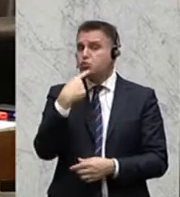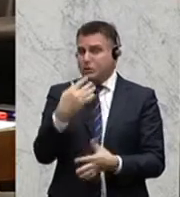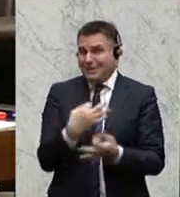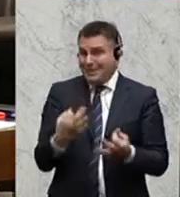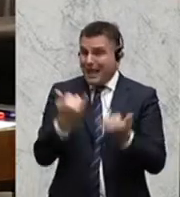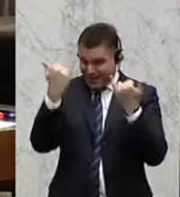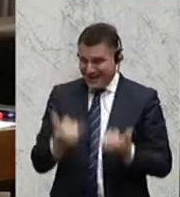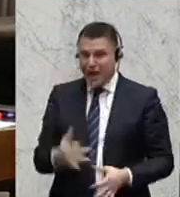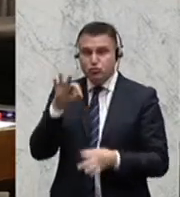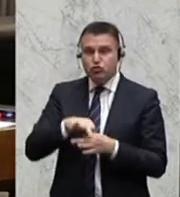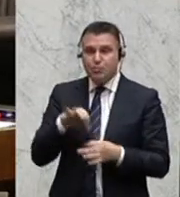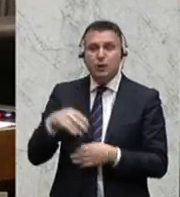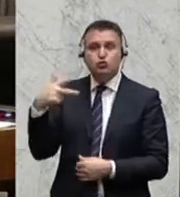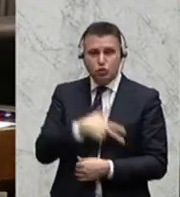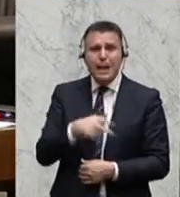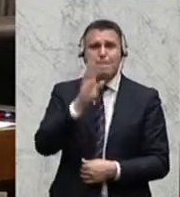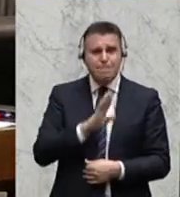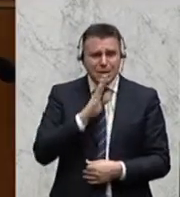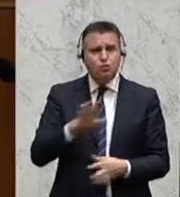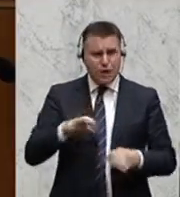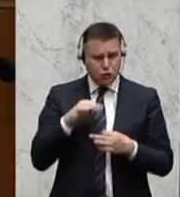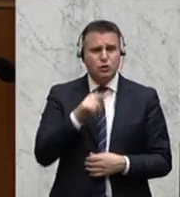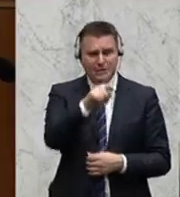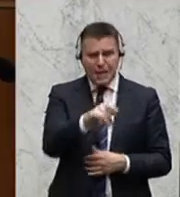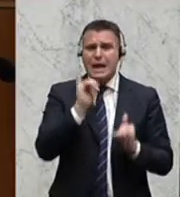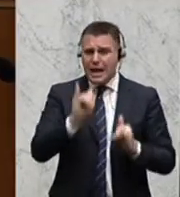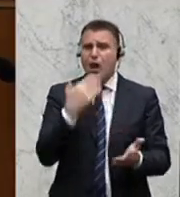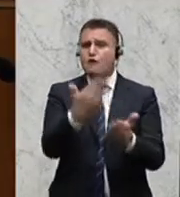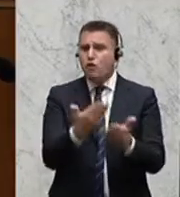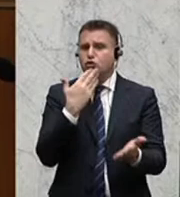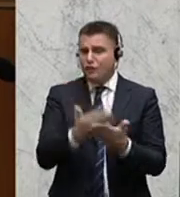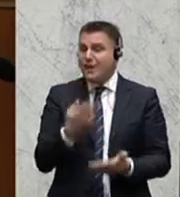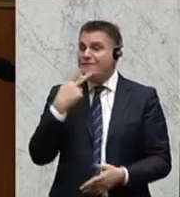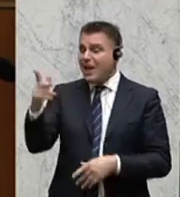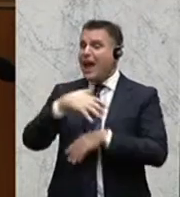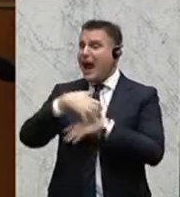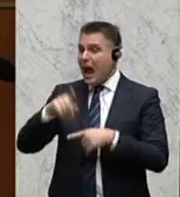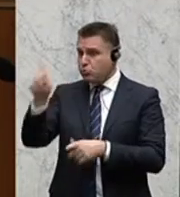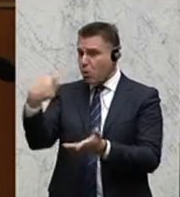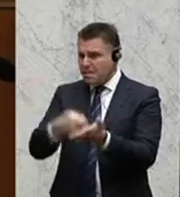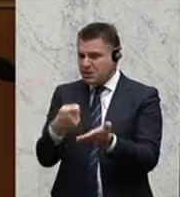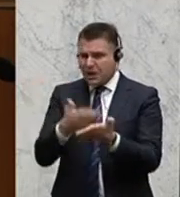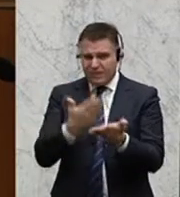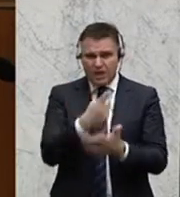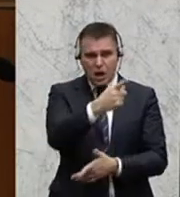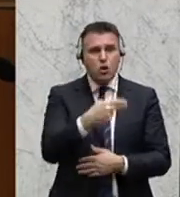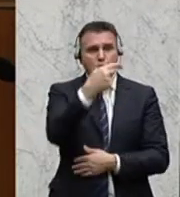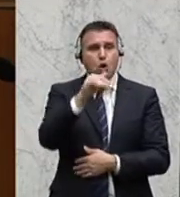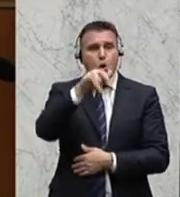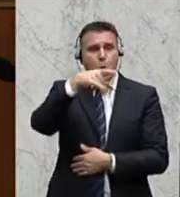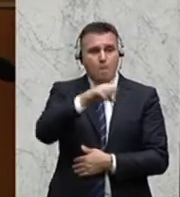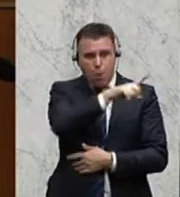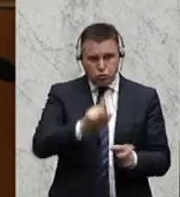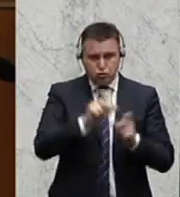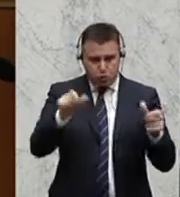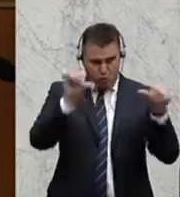dann einsparen im Bereich des Sozialen, der Pensionen, der Gesundheit, da gibt es dann die Vorschläge. Die Ärmsten sollen dann dafür zahlen für die Milliarden, die bei der Hypo versenkt worden sind.